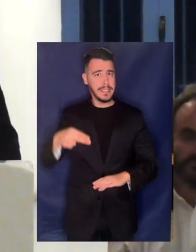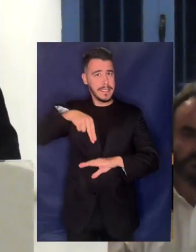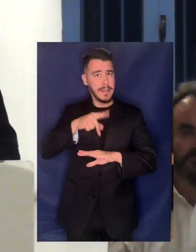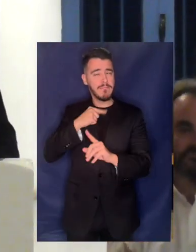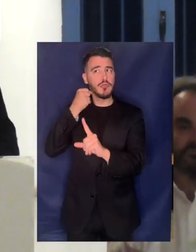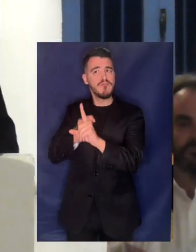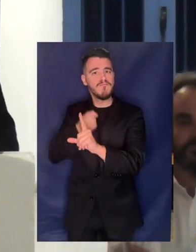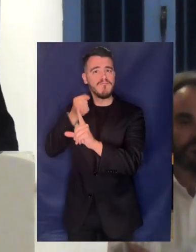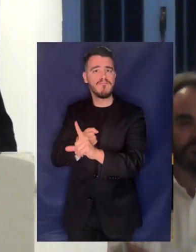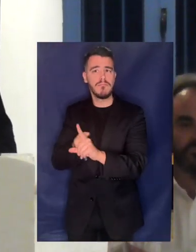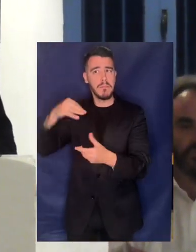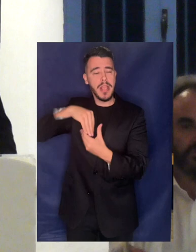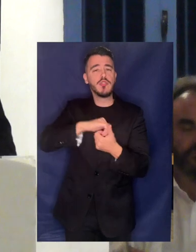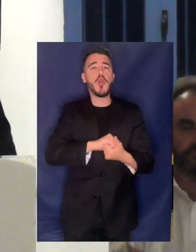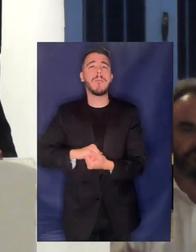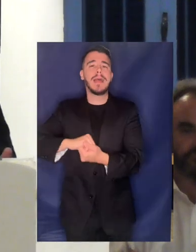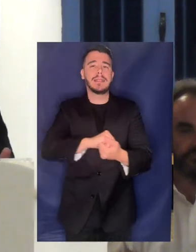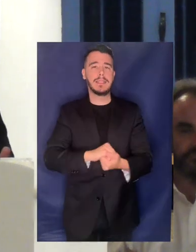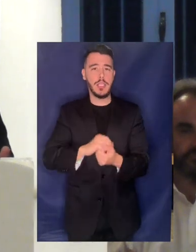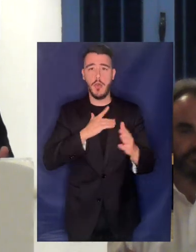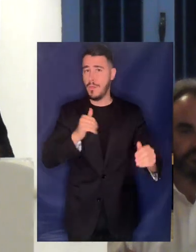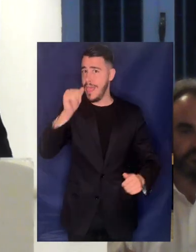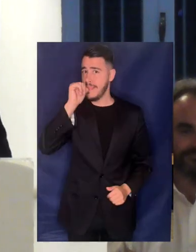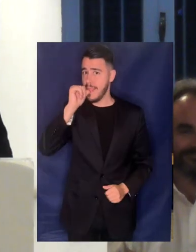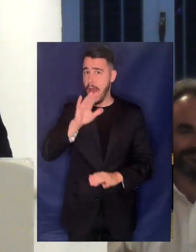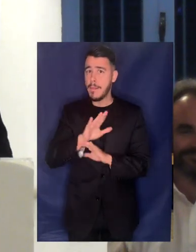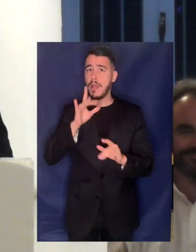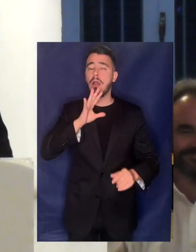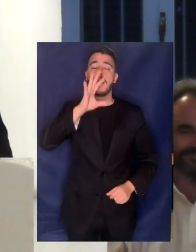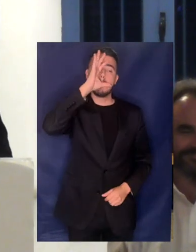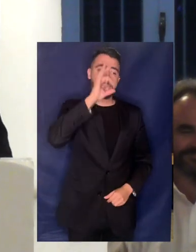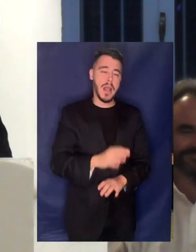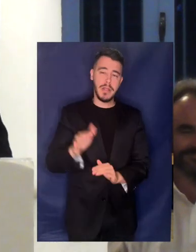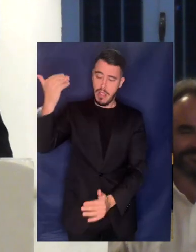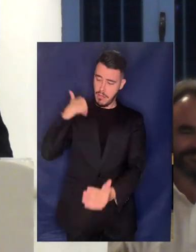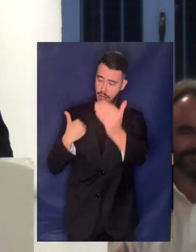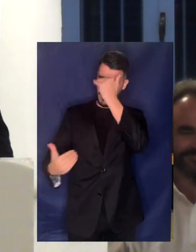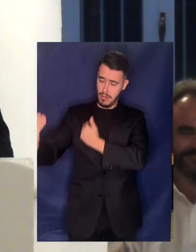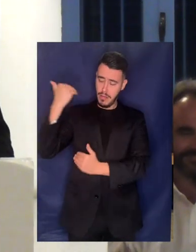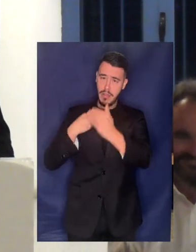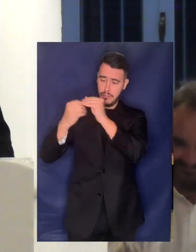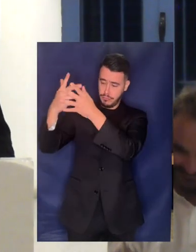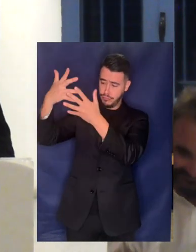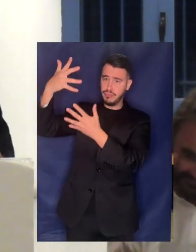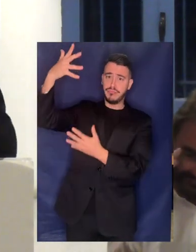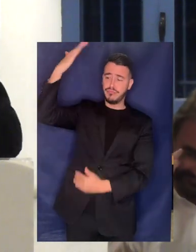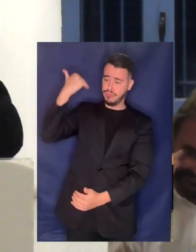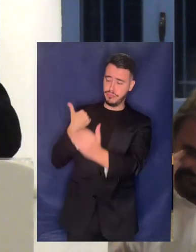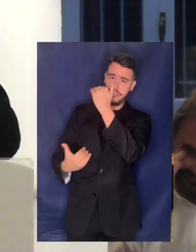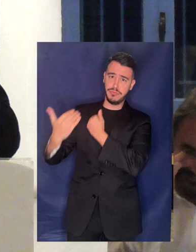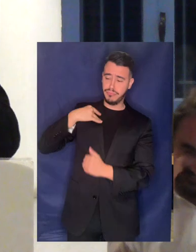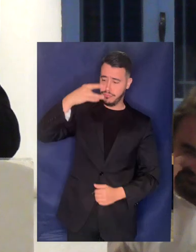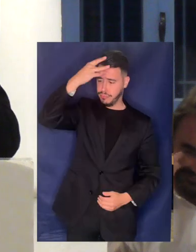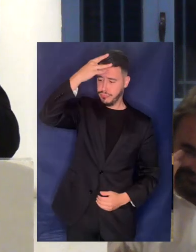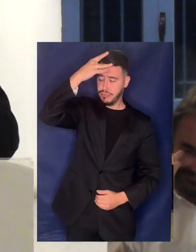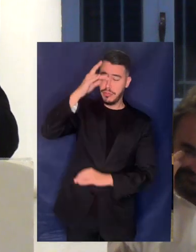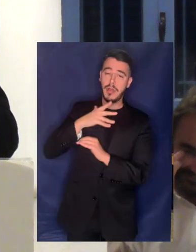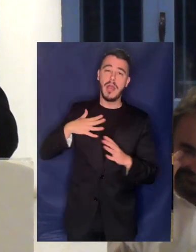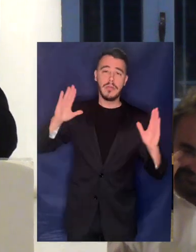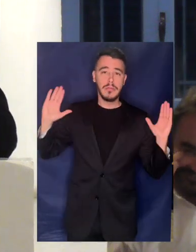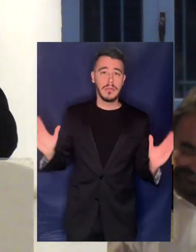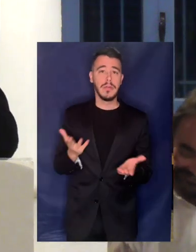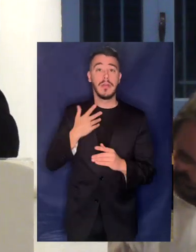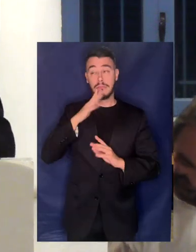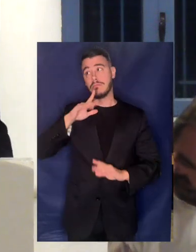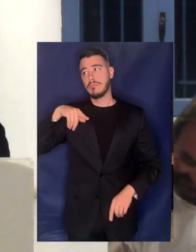της ΕΙΔΑΠ και μου έχει αλλάξει τα φώτα στα αιτήματα και στα τρεχάματα τόσο καιρό Αποφάσισα να καταθέσω τη